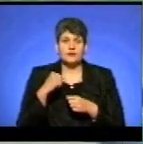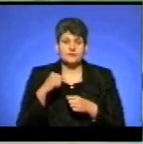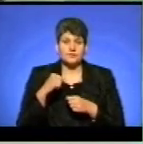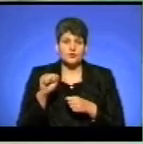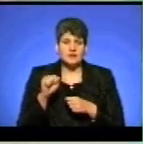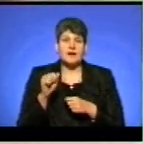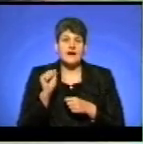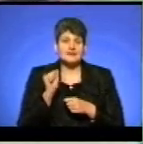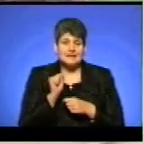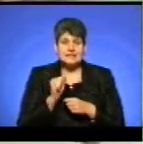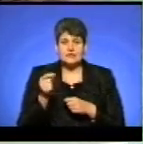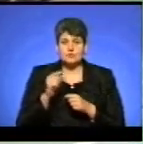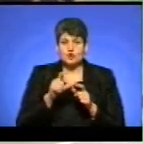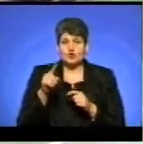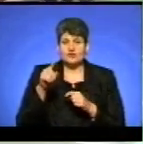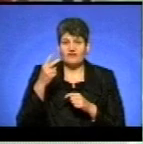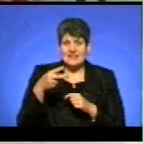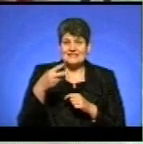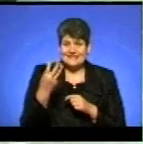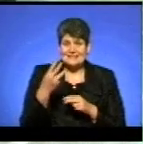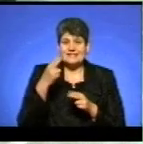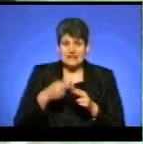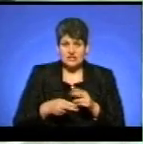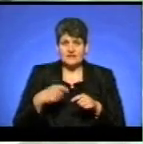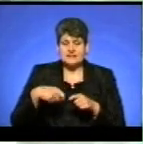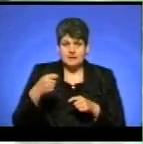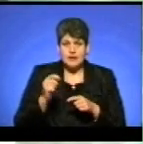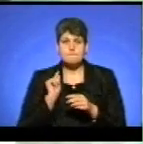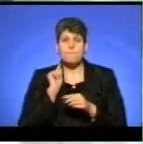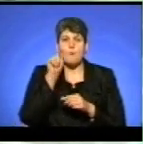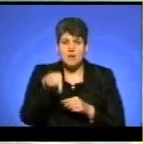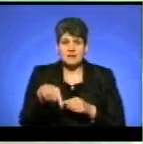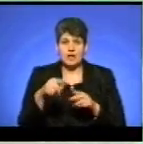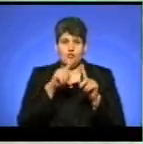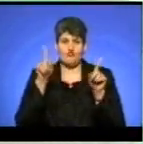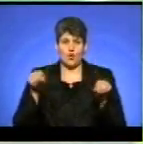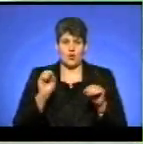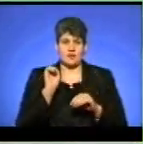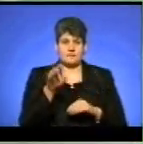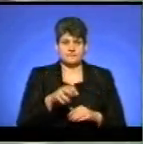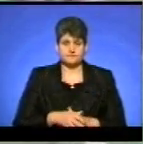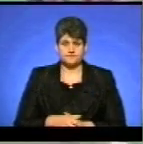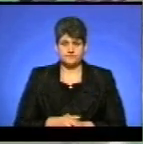тернопільської школи номер 23 щойно завершив естафету «Попади у ворота».